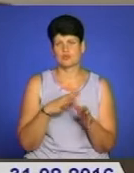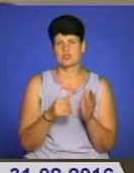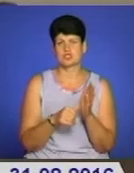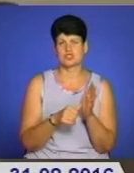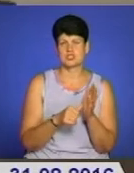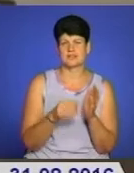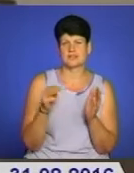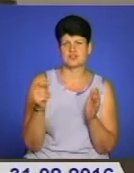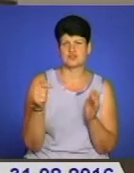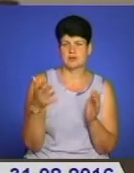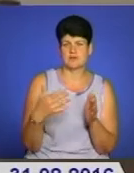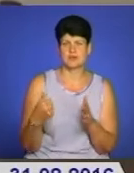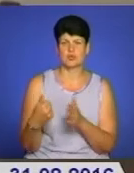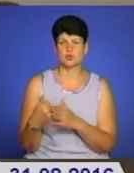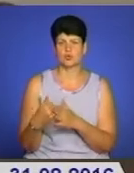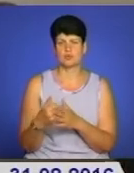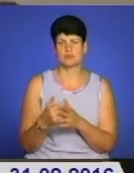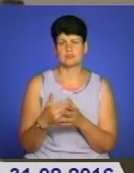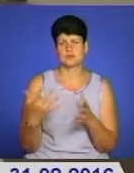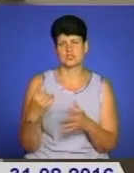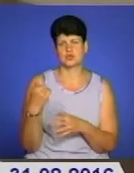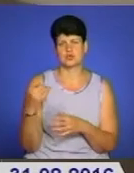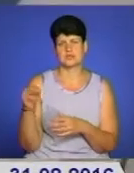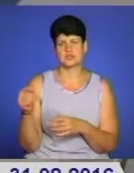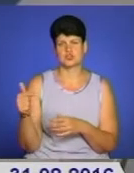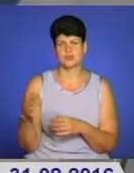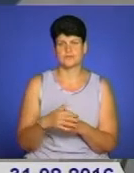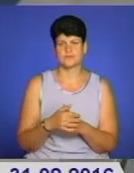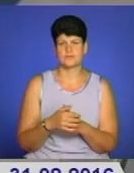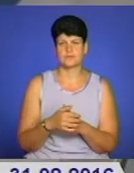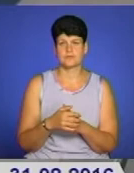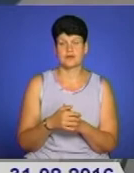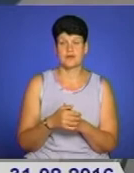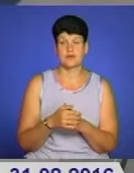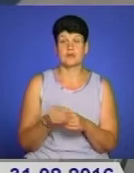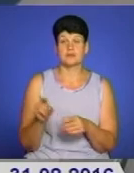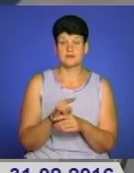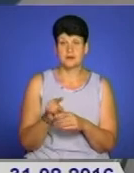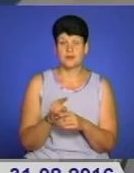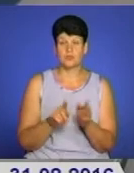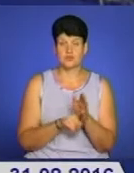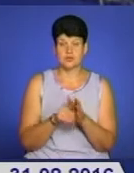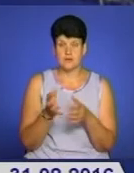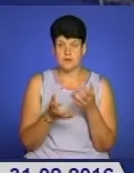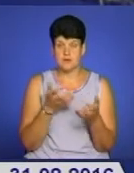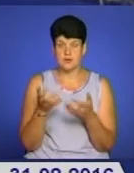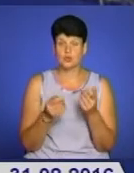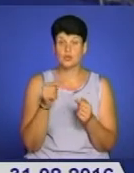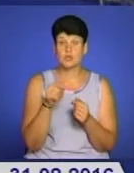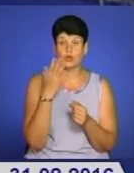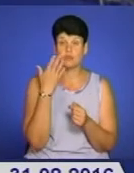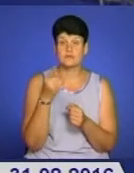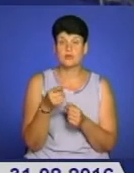тисяч гривень до більше сотні тисяч гривень. Клубок шахрайської схеми почав розпутуватися тоді, коли до